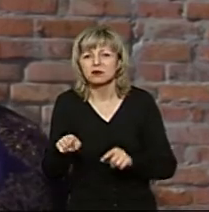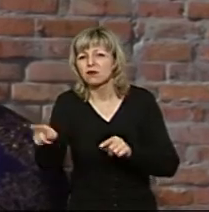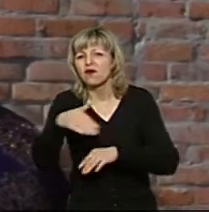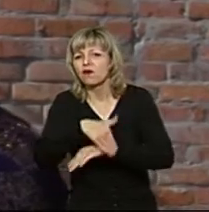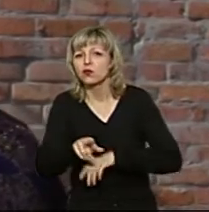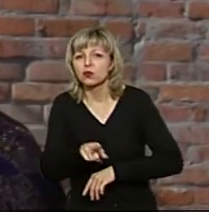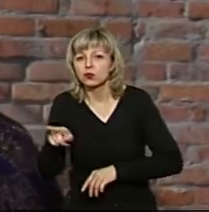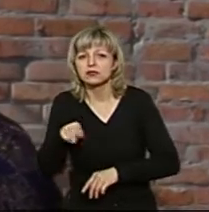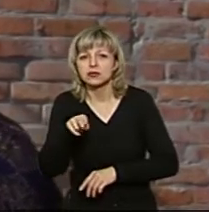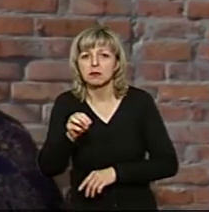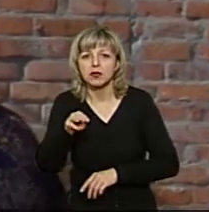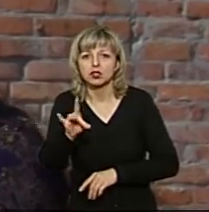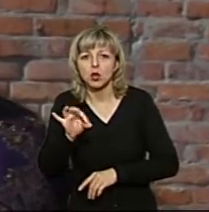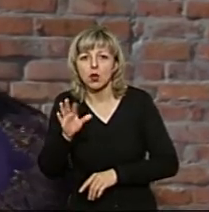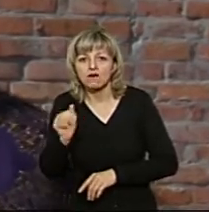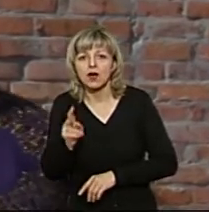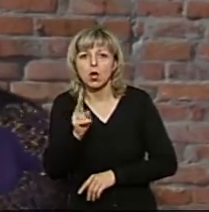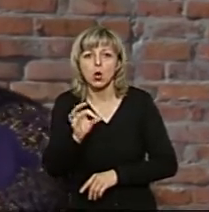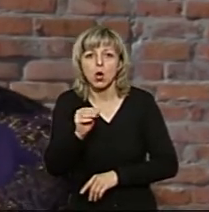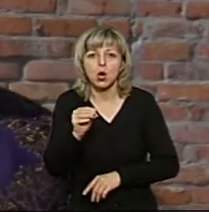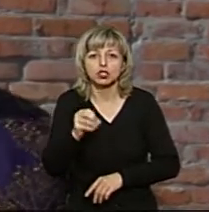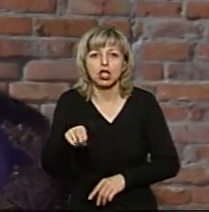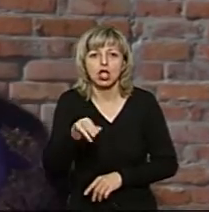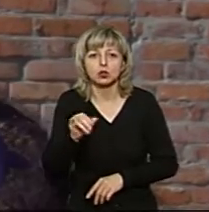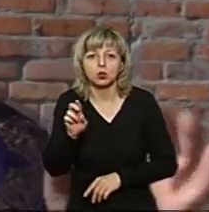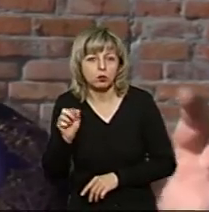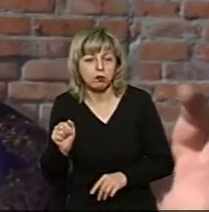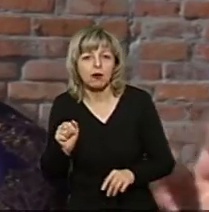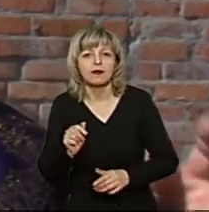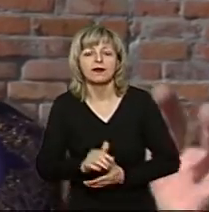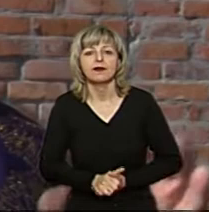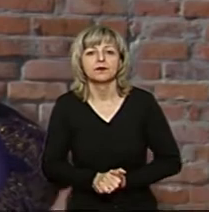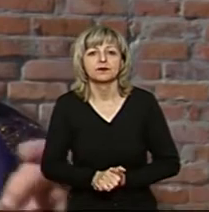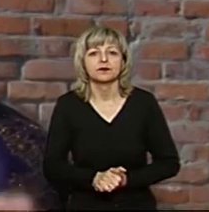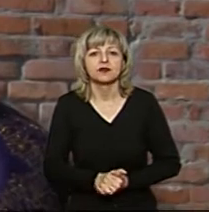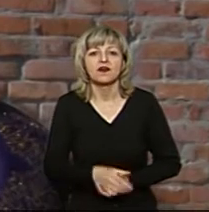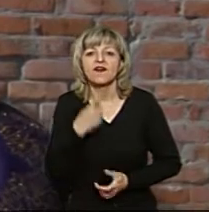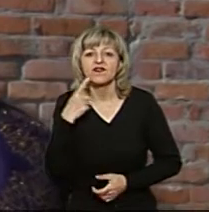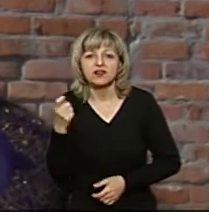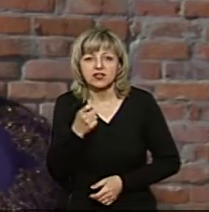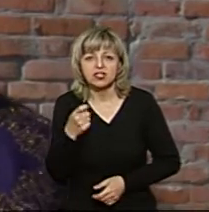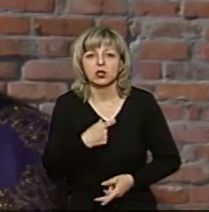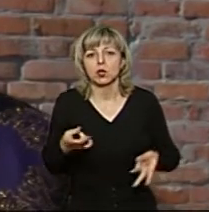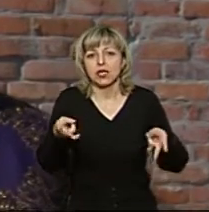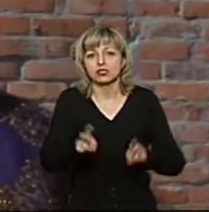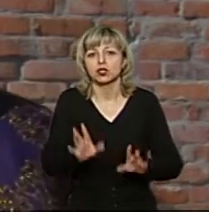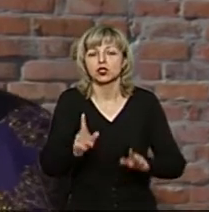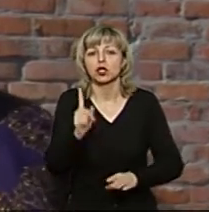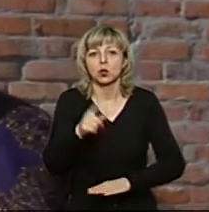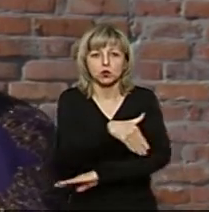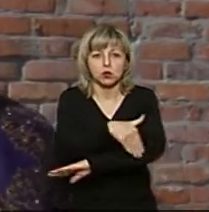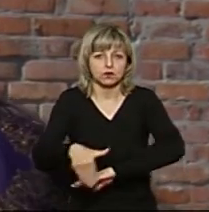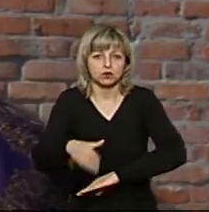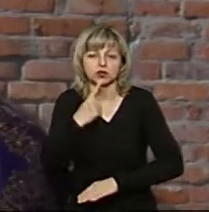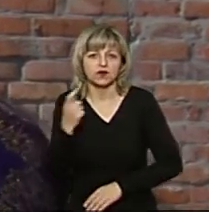вулиця Петрова, Кожедуба, всі-всі отак підряд. Саме на неділю я залишу тільки одну вулицю. На